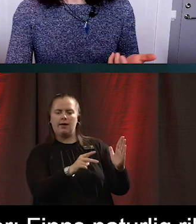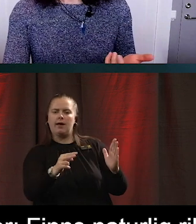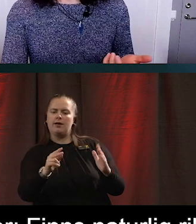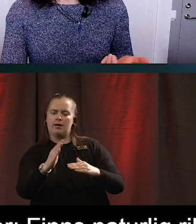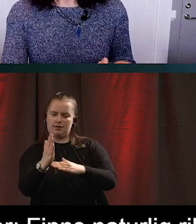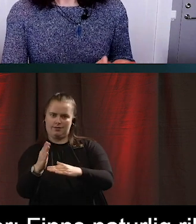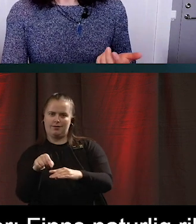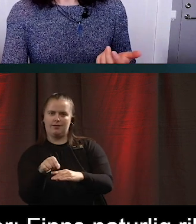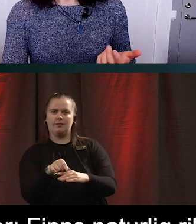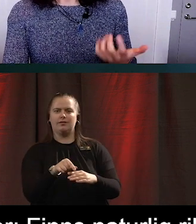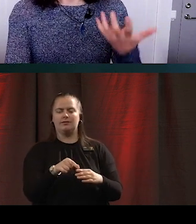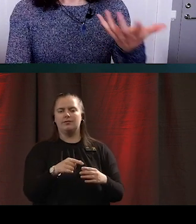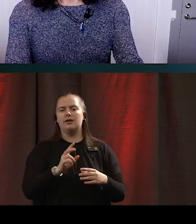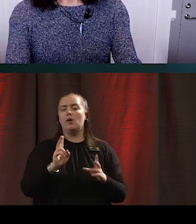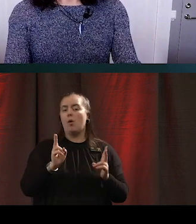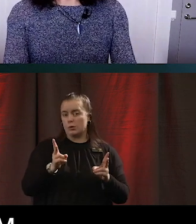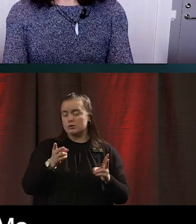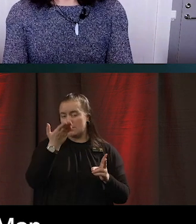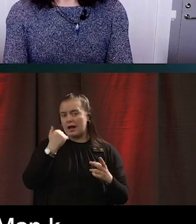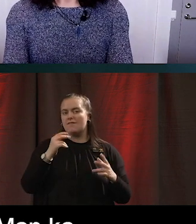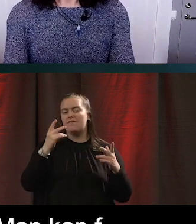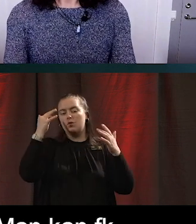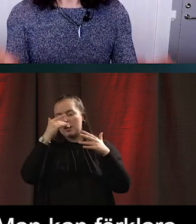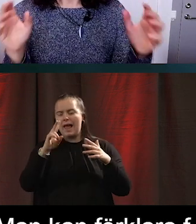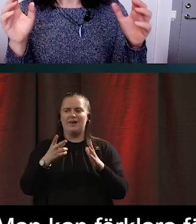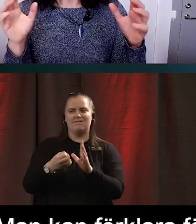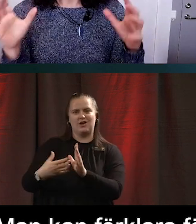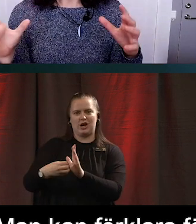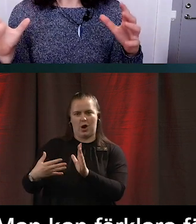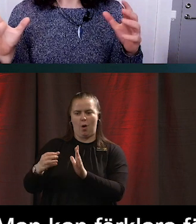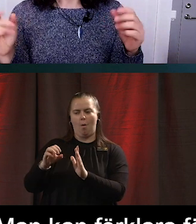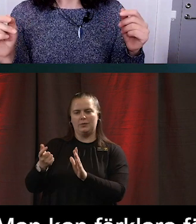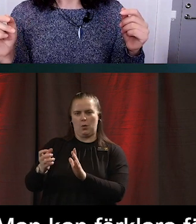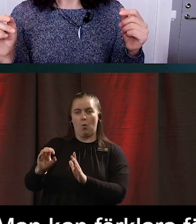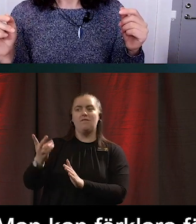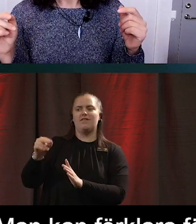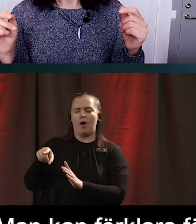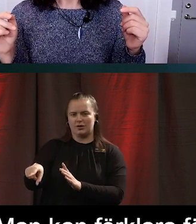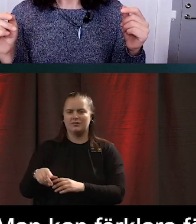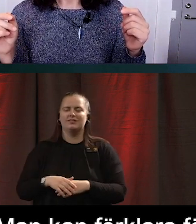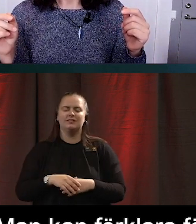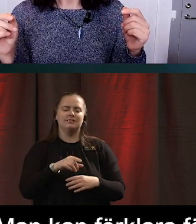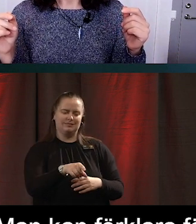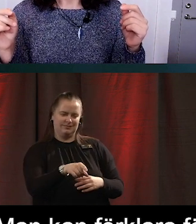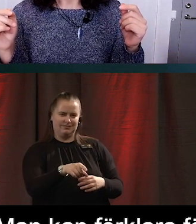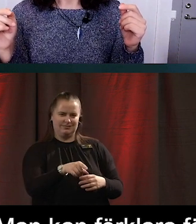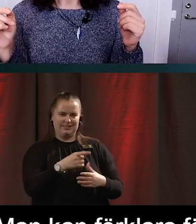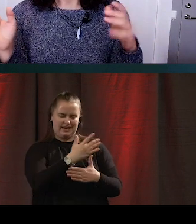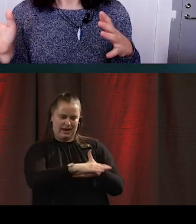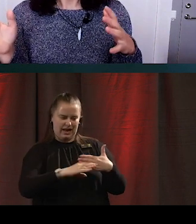Och så kan man också fundera igenom och kanske förklara för den ovane vilken typ av interaktion som gränssnittet